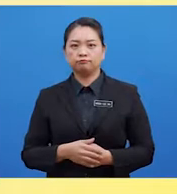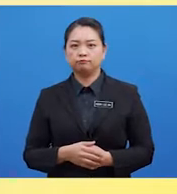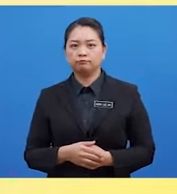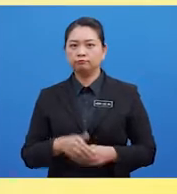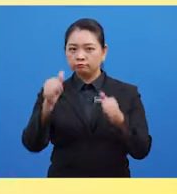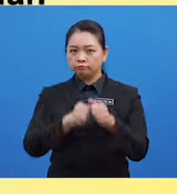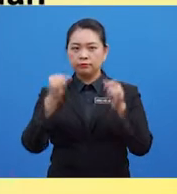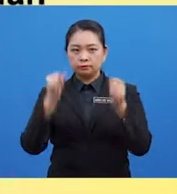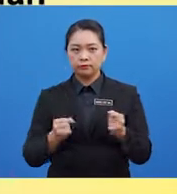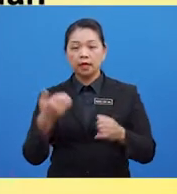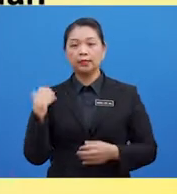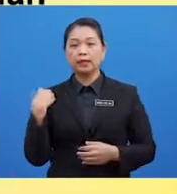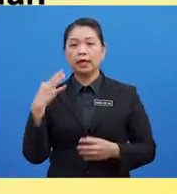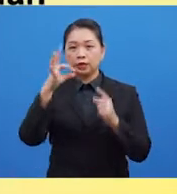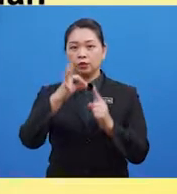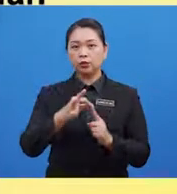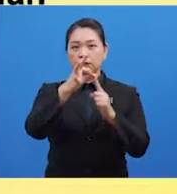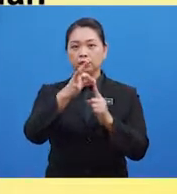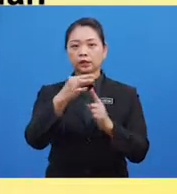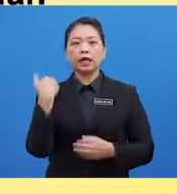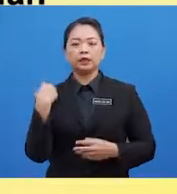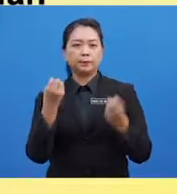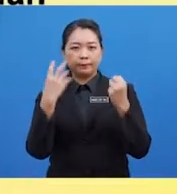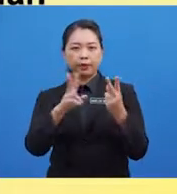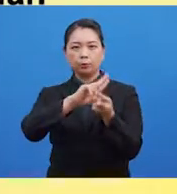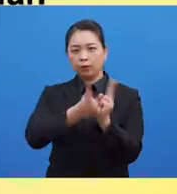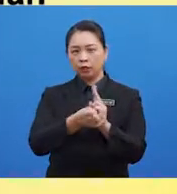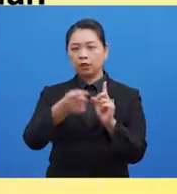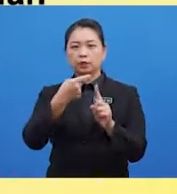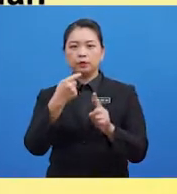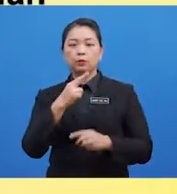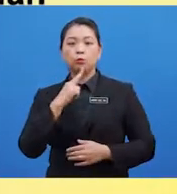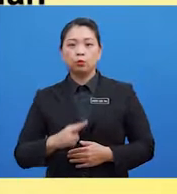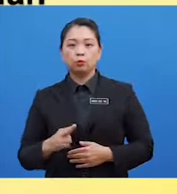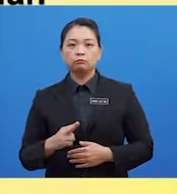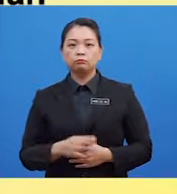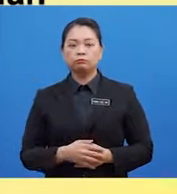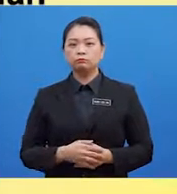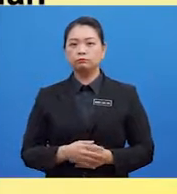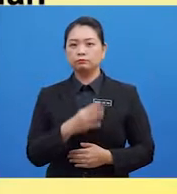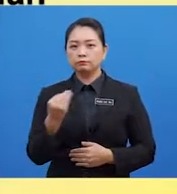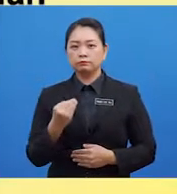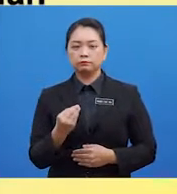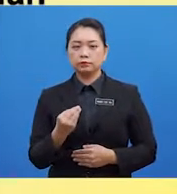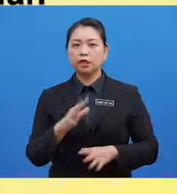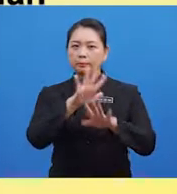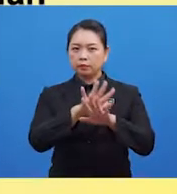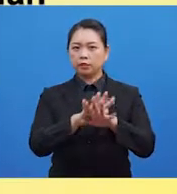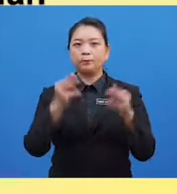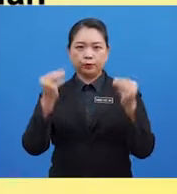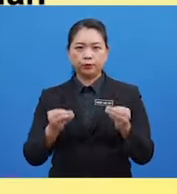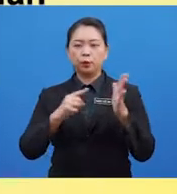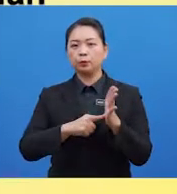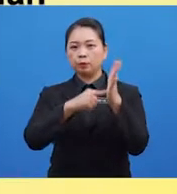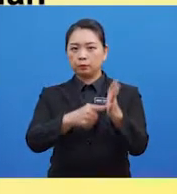Setiap Individu Adalah Unit Dan Terdapat Banyak Perubahan Daripada Aspek Umur Dan Kebanyakan